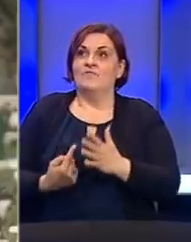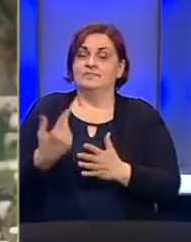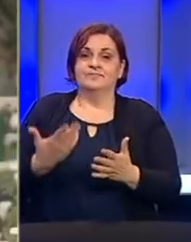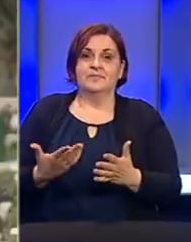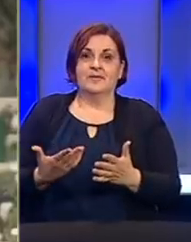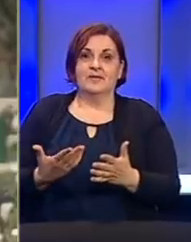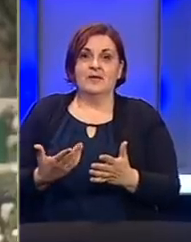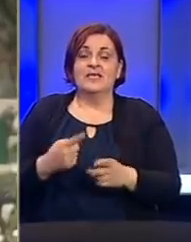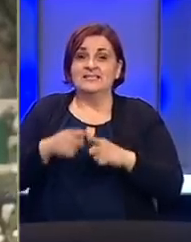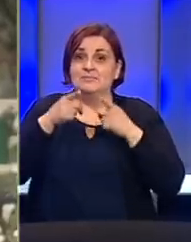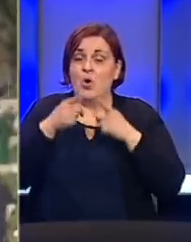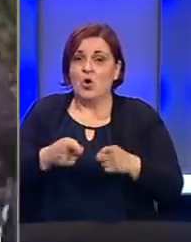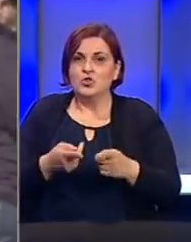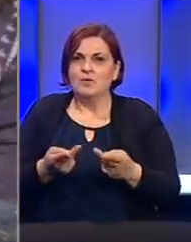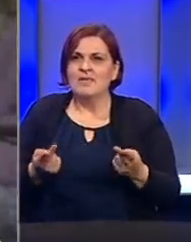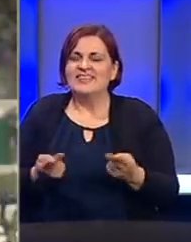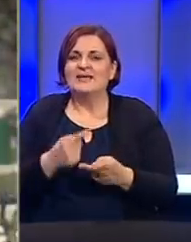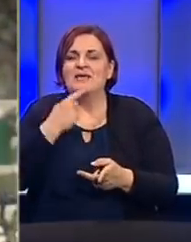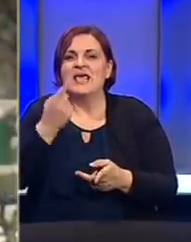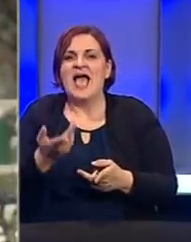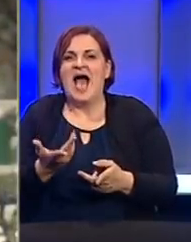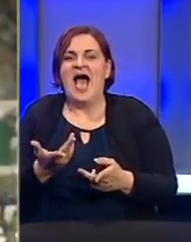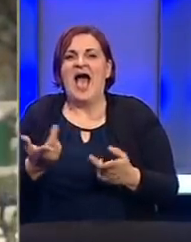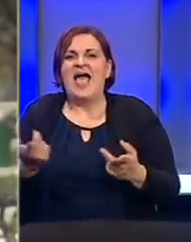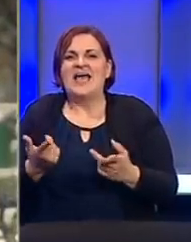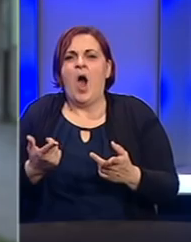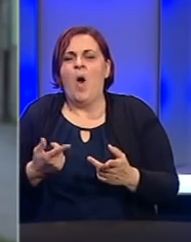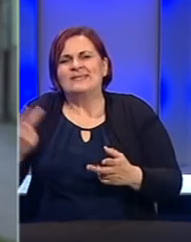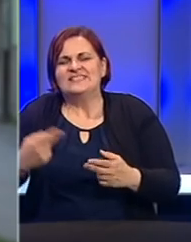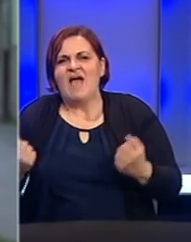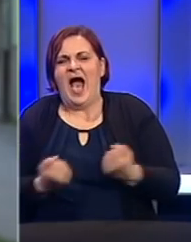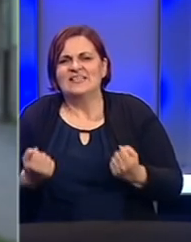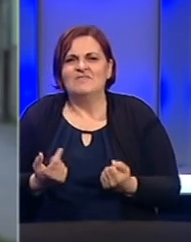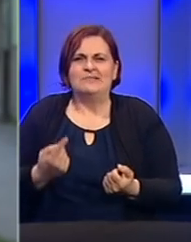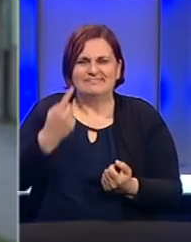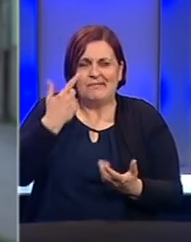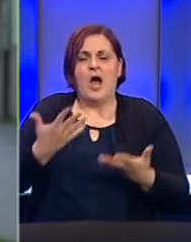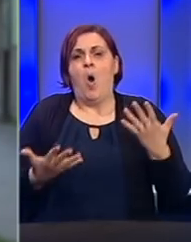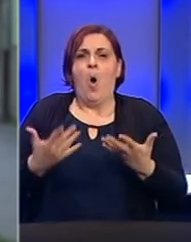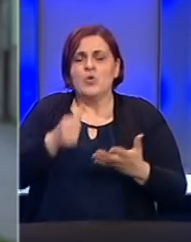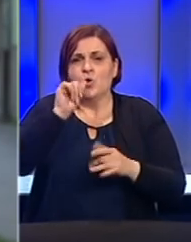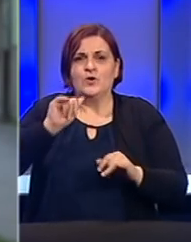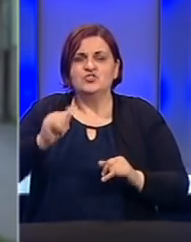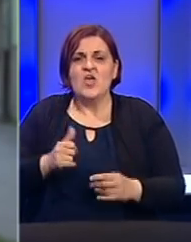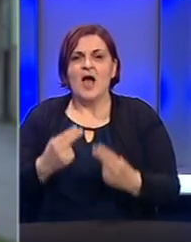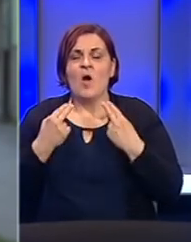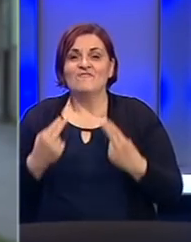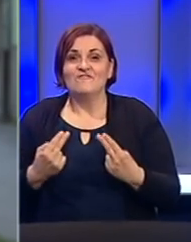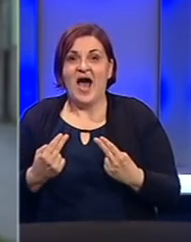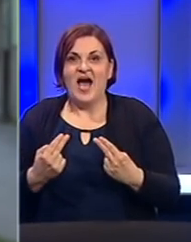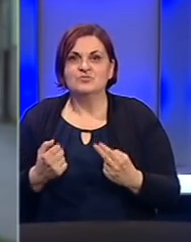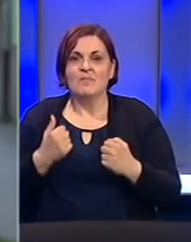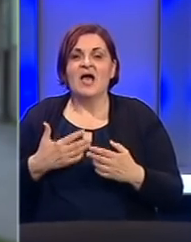okolnostima. Zbog toga tražimo te hajmo reći surogat aktivnosti. Ono što je u ovom trenutku jako važno